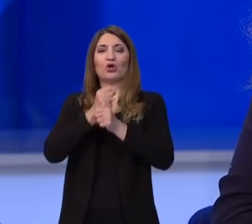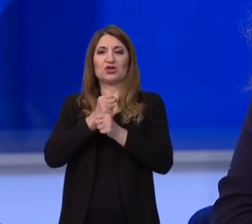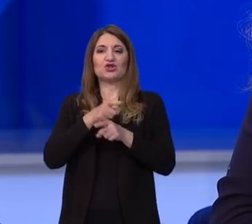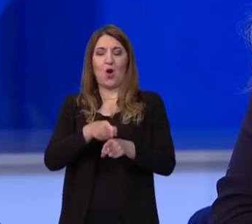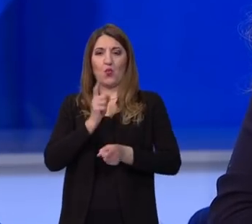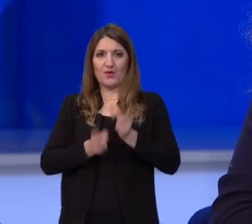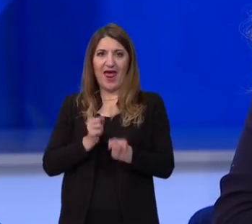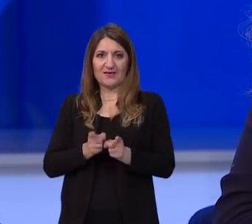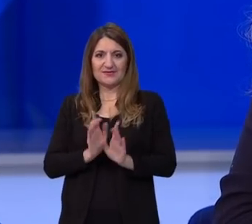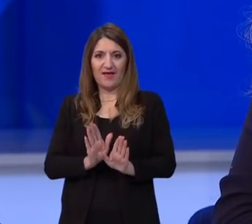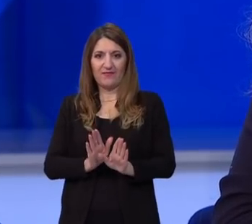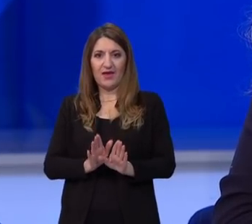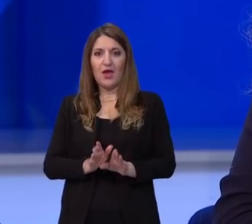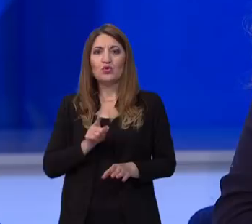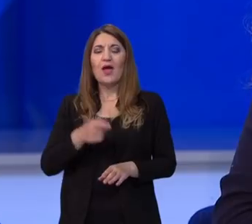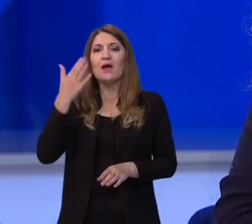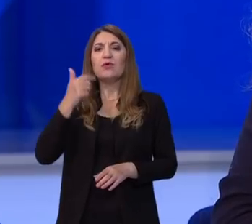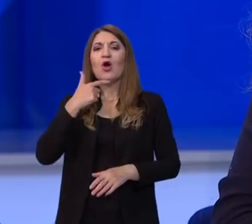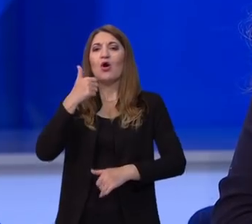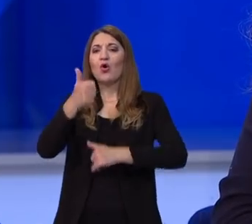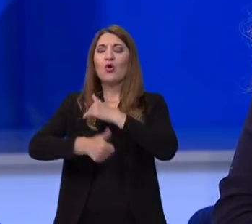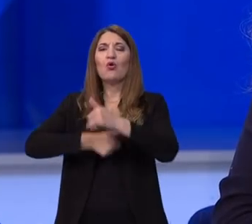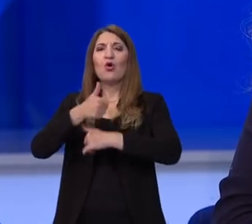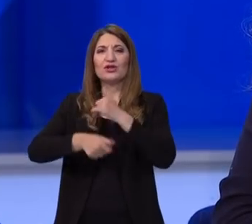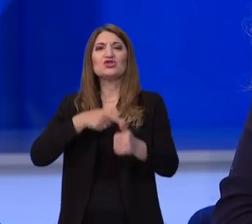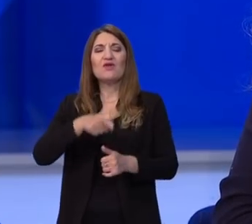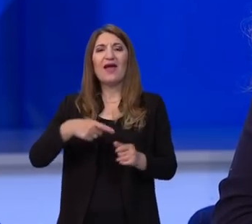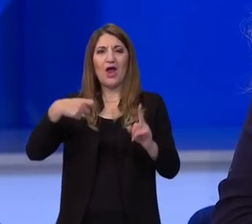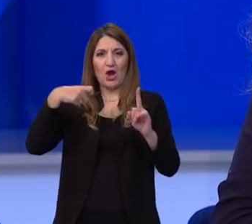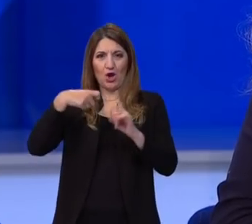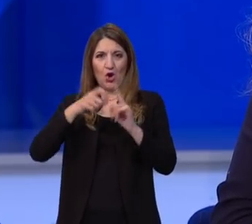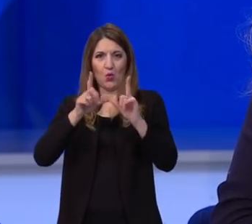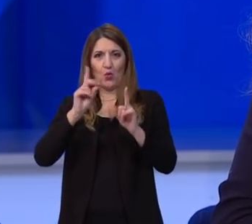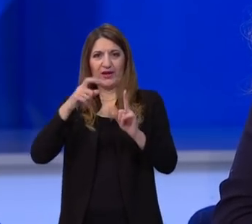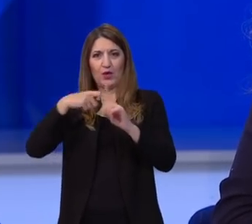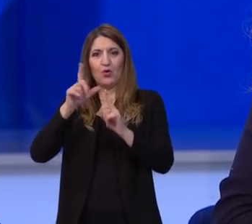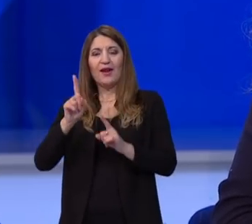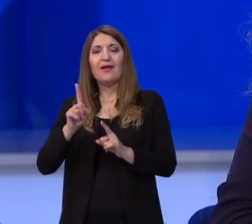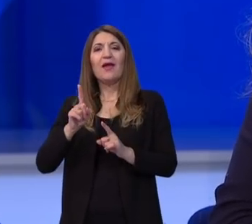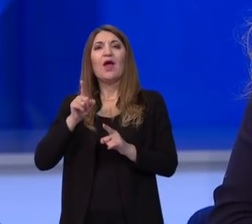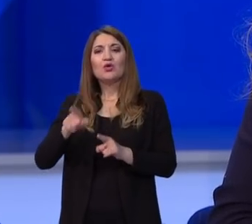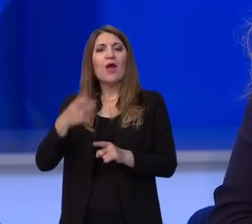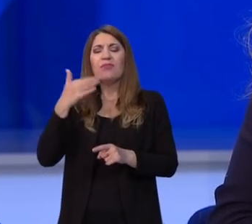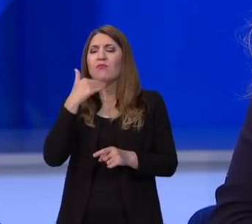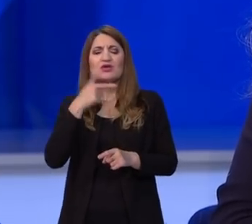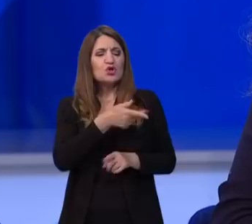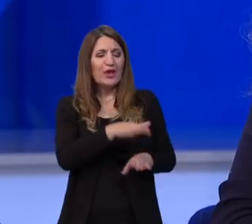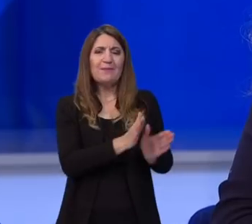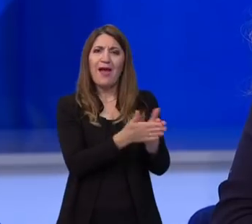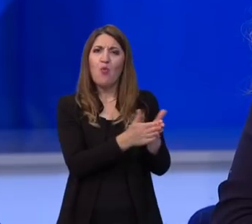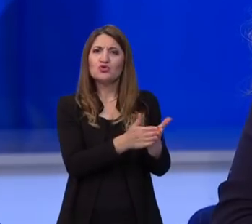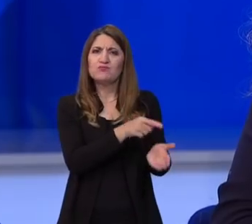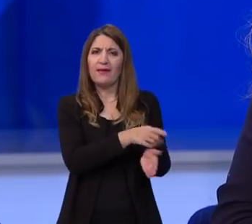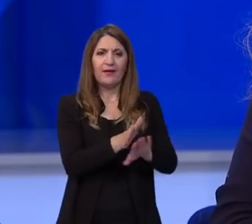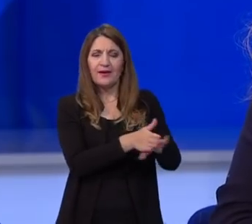Dakle, razvili su se i godišnji izvedbeni kurikuli koji su se onda mogli koristiti, neovisno o uđbenicima koje učitelji